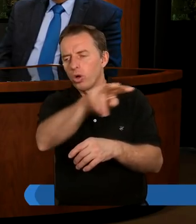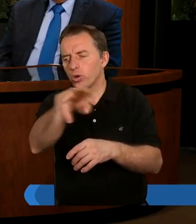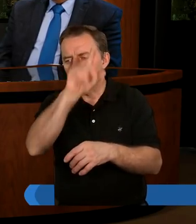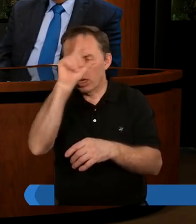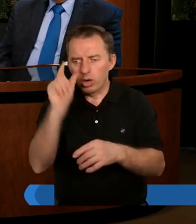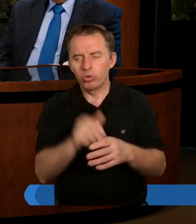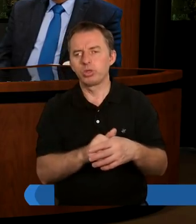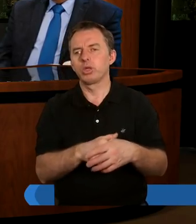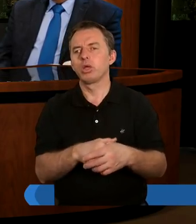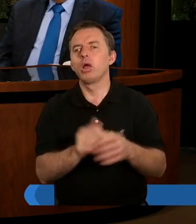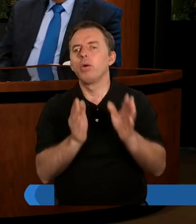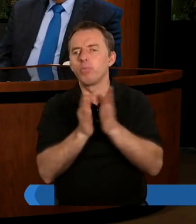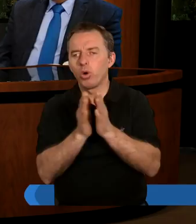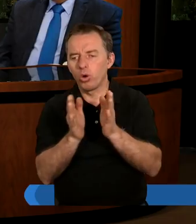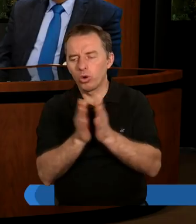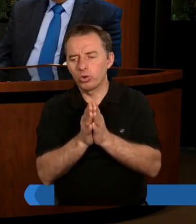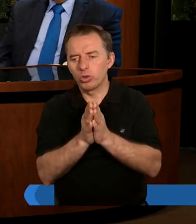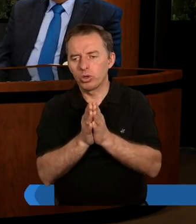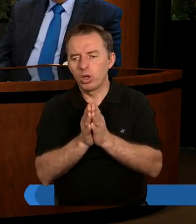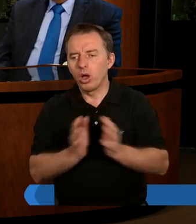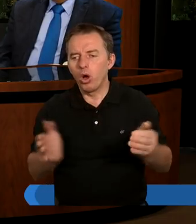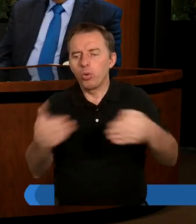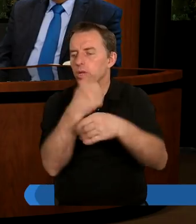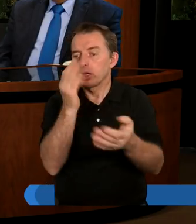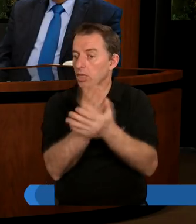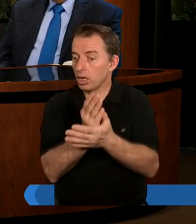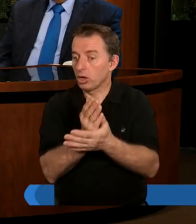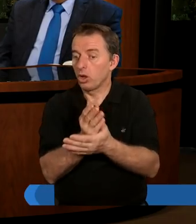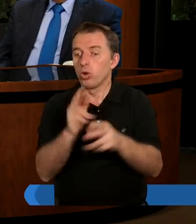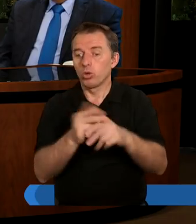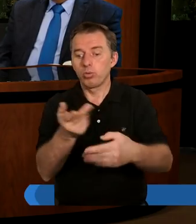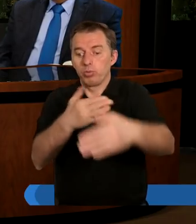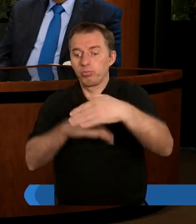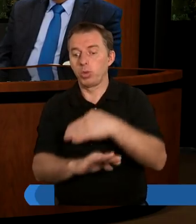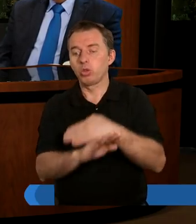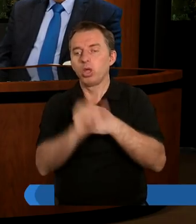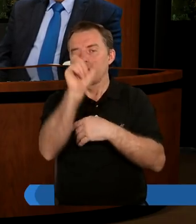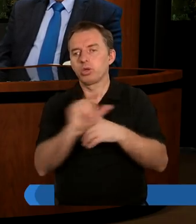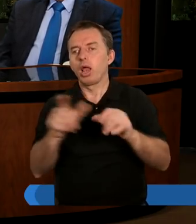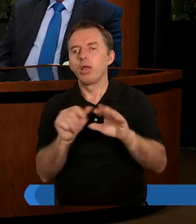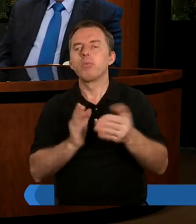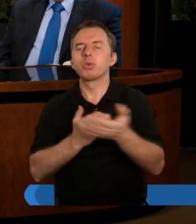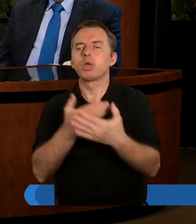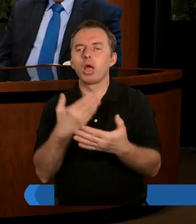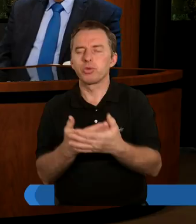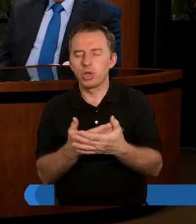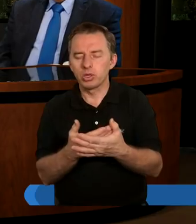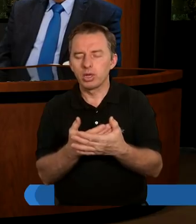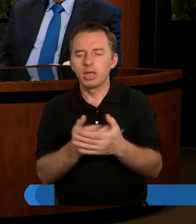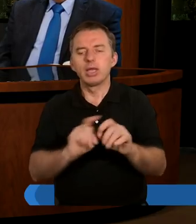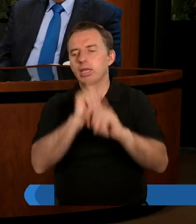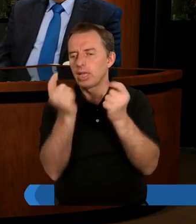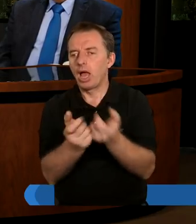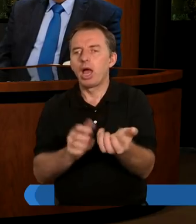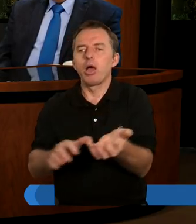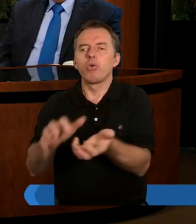myślę, że ta modlitwa zdecydowanie nie obejmowała tylko tych, którzy byli pod krzyżem, ale przecież tak naprawdę